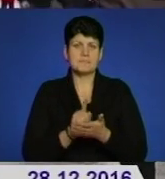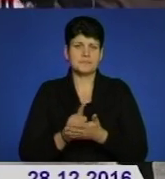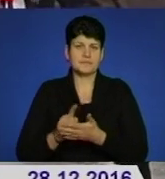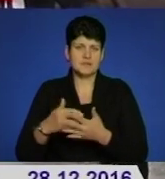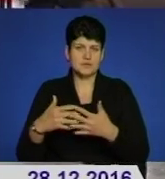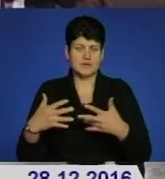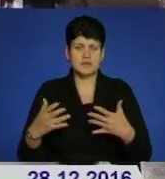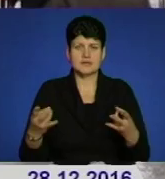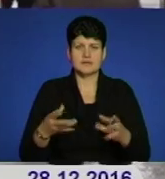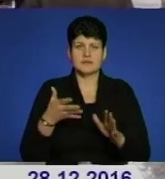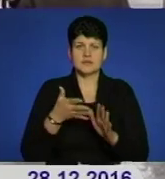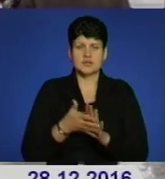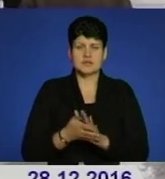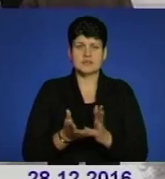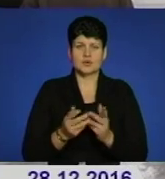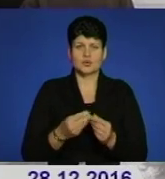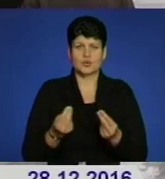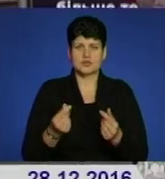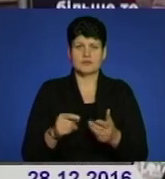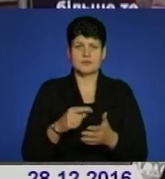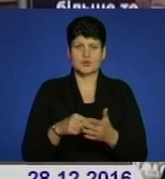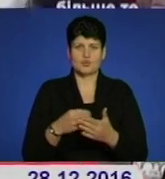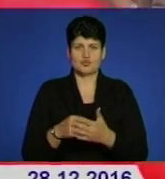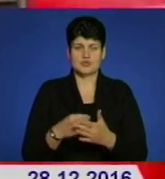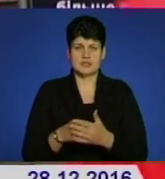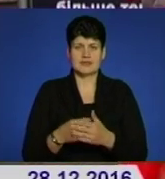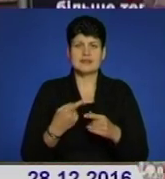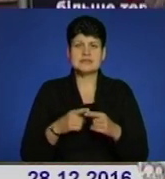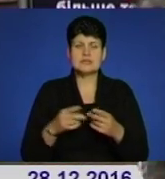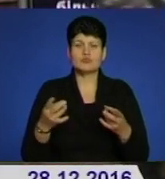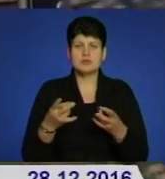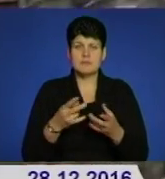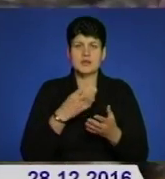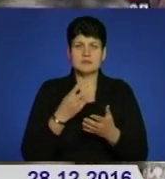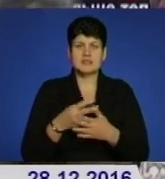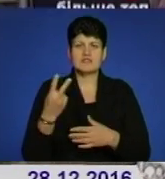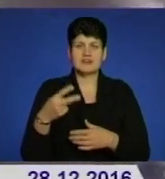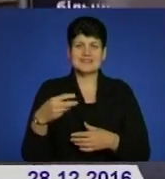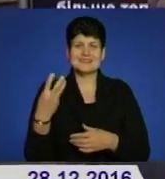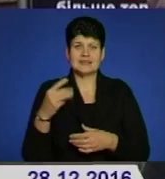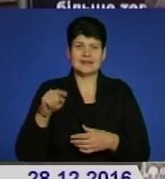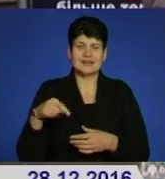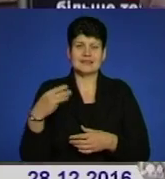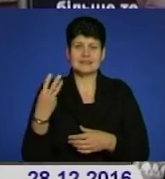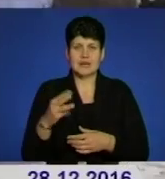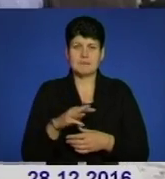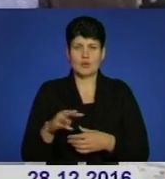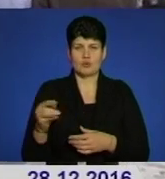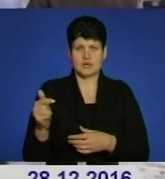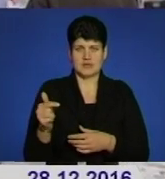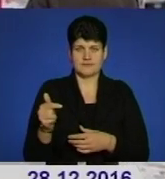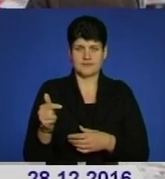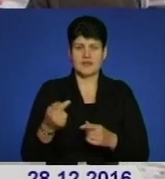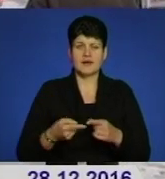компенсувати за рахунок коштів міського бюджету. На ці потреби передбачено 23,3 мільйона гривень,